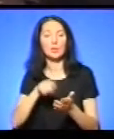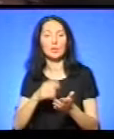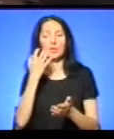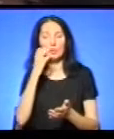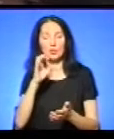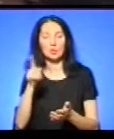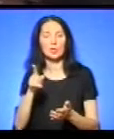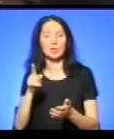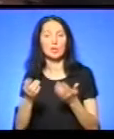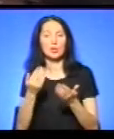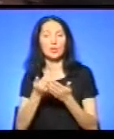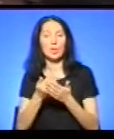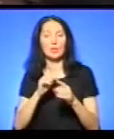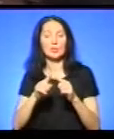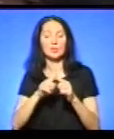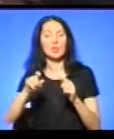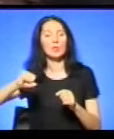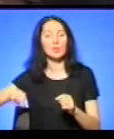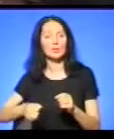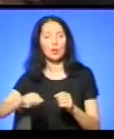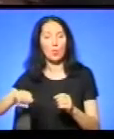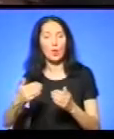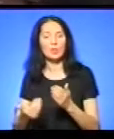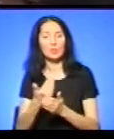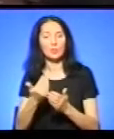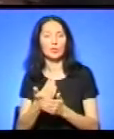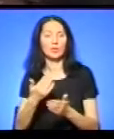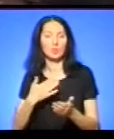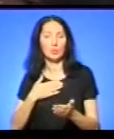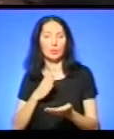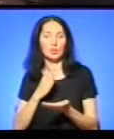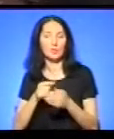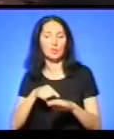закопали, відновили, значить десь тут щось ми відчуваємо жду за собою.